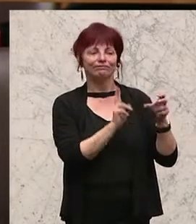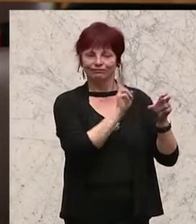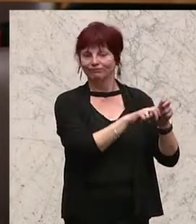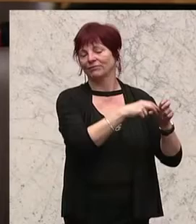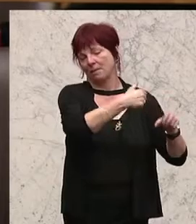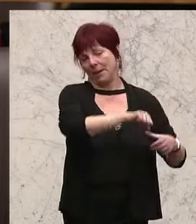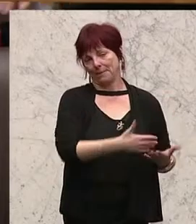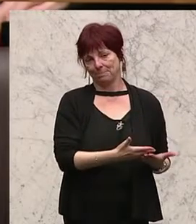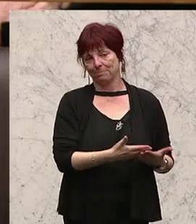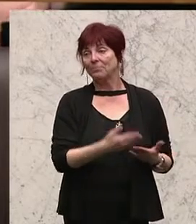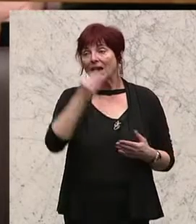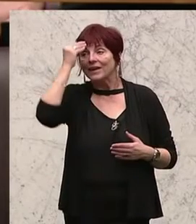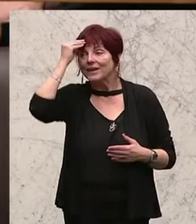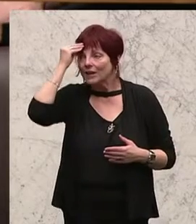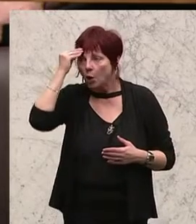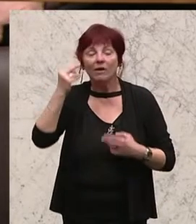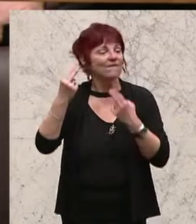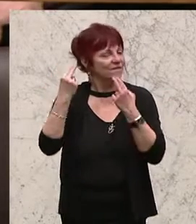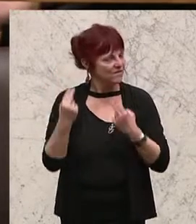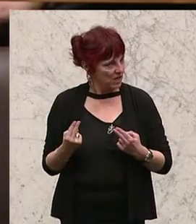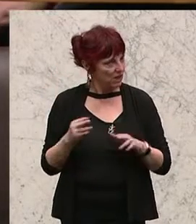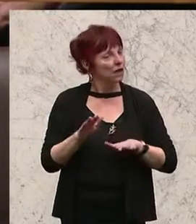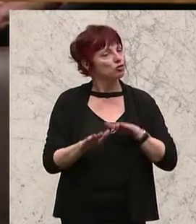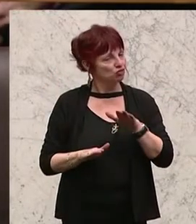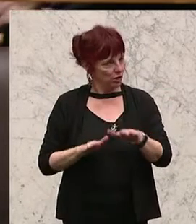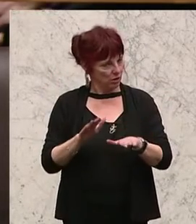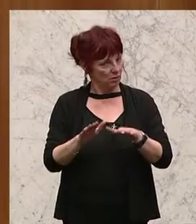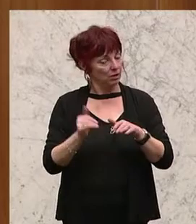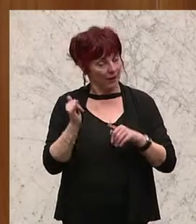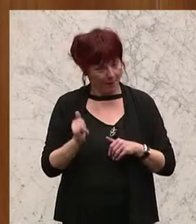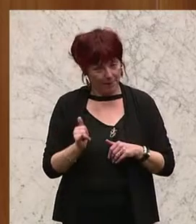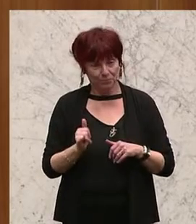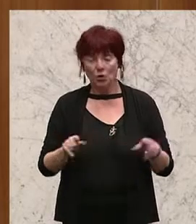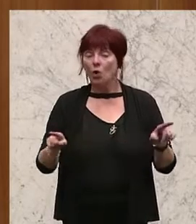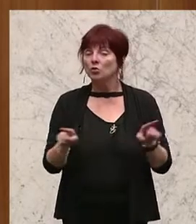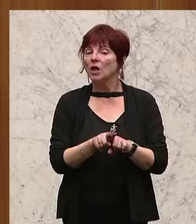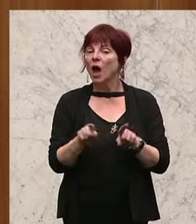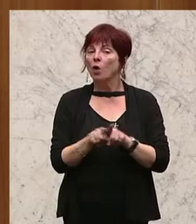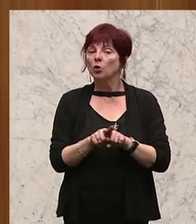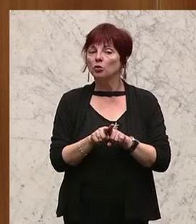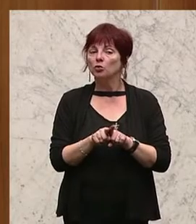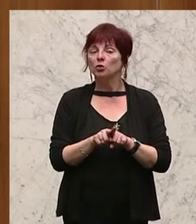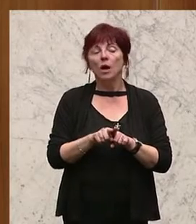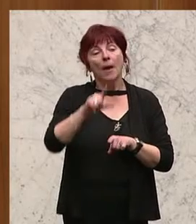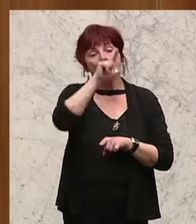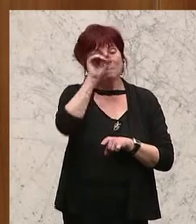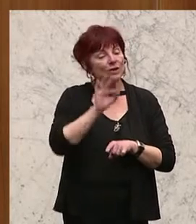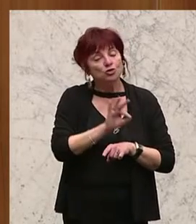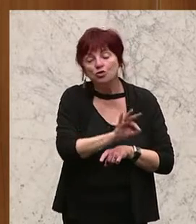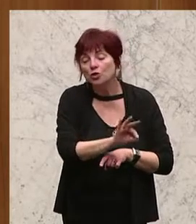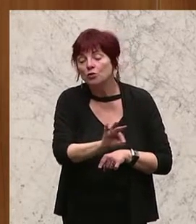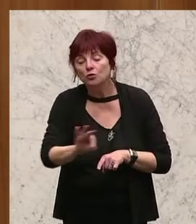denke, das sind alles wichtige Schritte. Wir verbessern die Bedingungen für Menschen, die